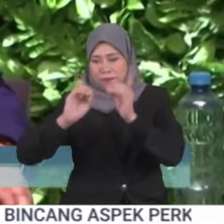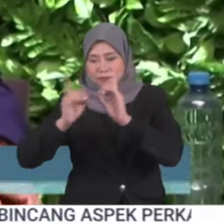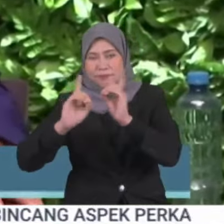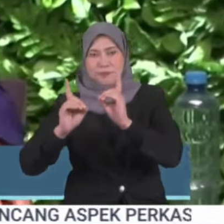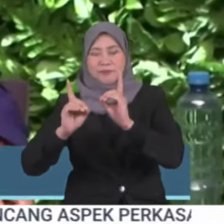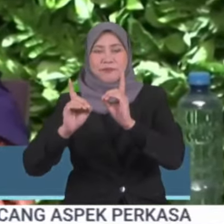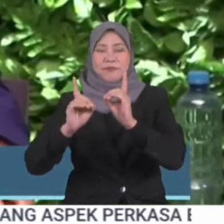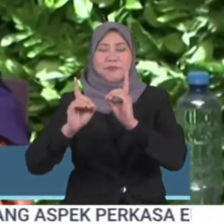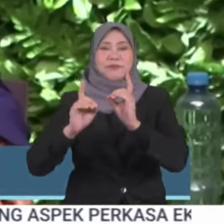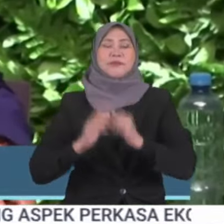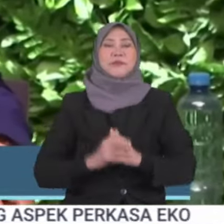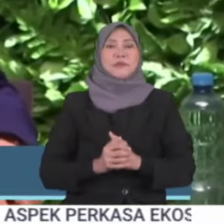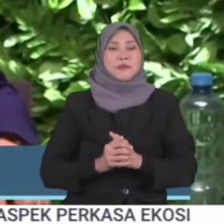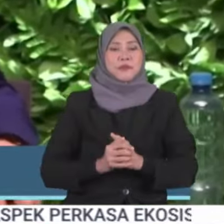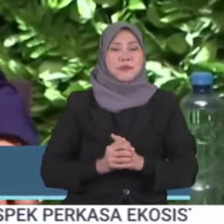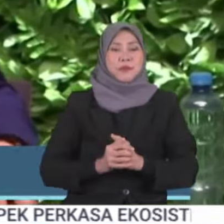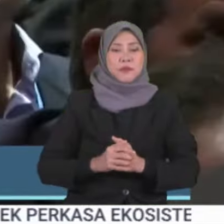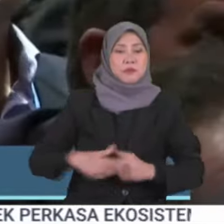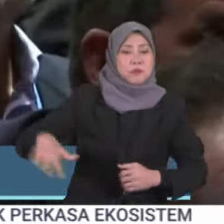Kita harus menerima